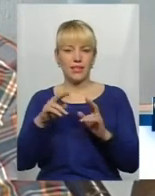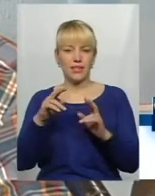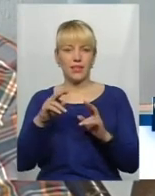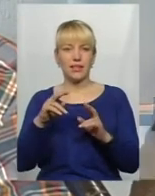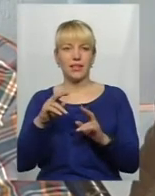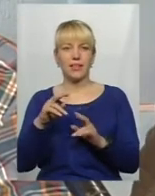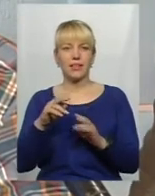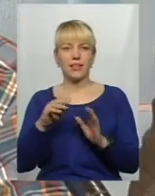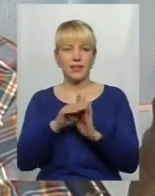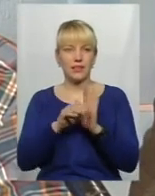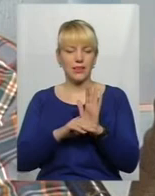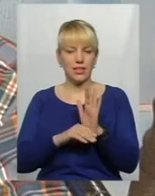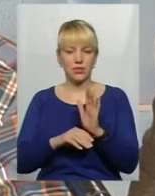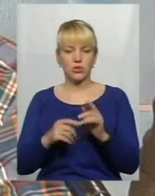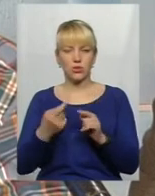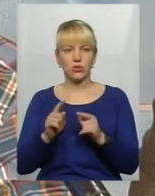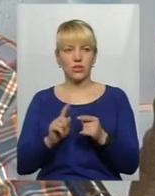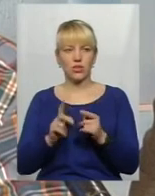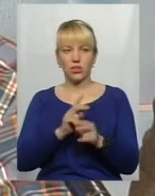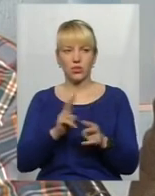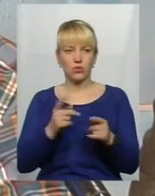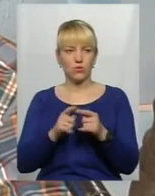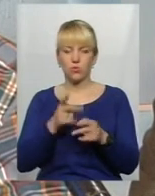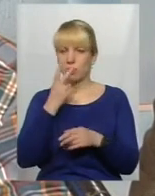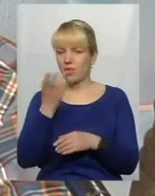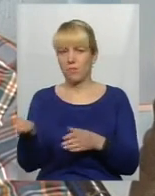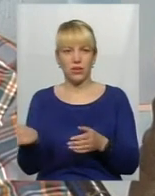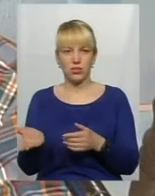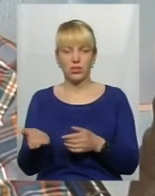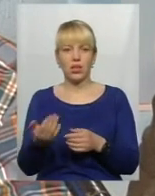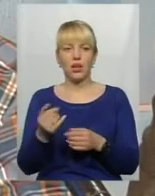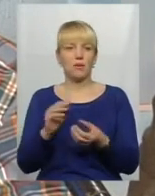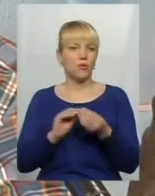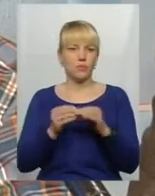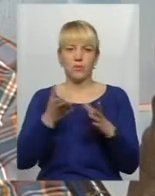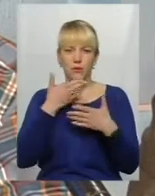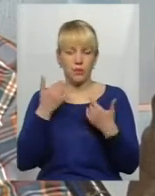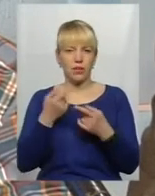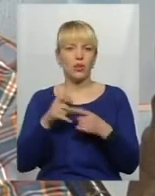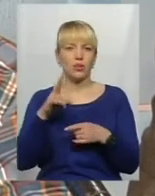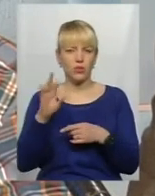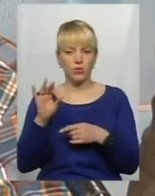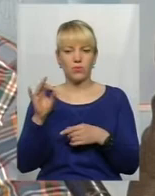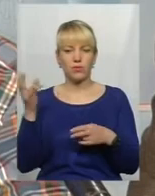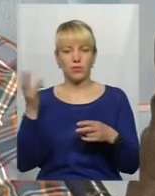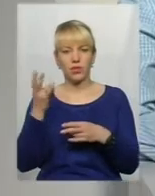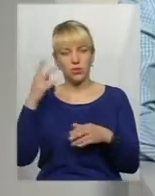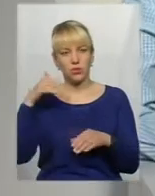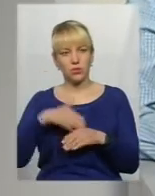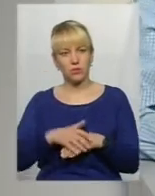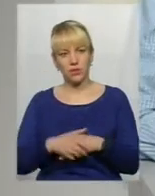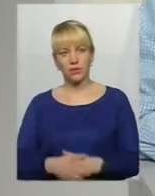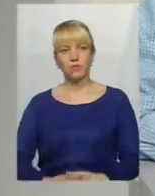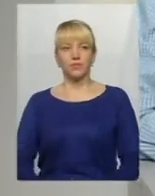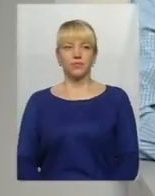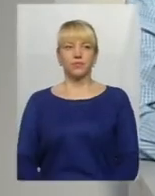каверзного коріння ніхто в тому всьому не вбачає. Але ж треба розуміти, що, наприклад... Але ж дивіться, якщо